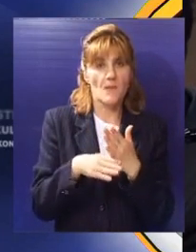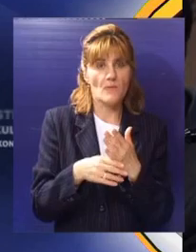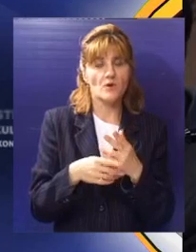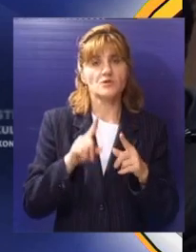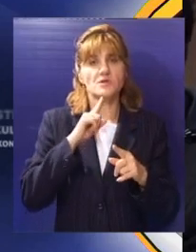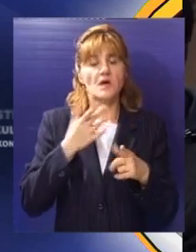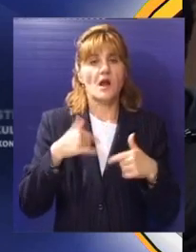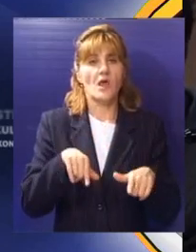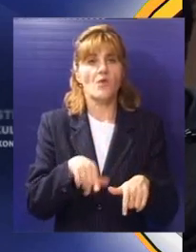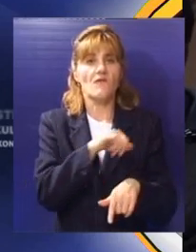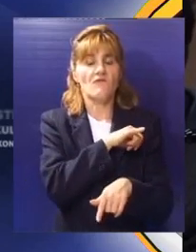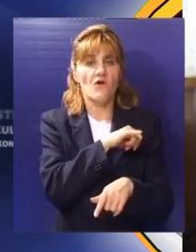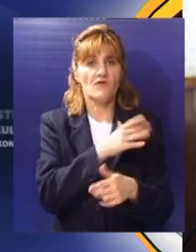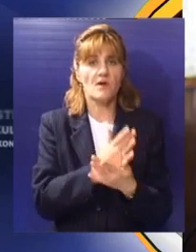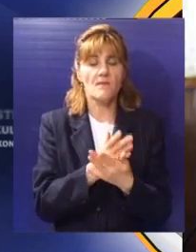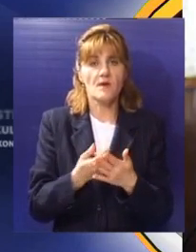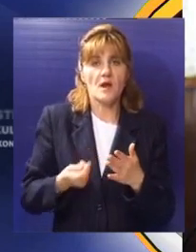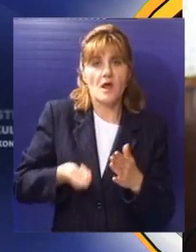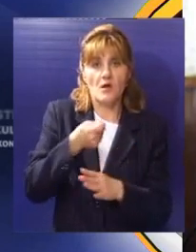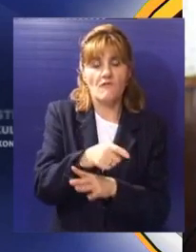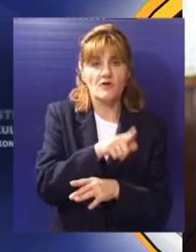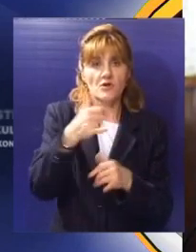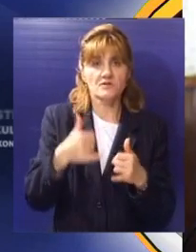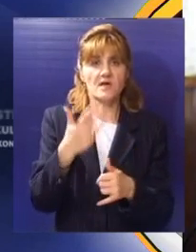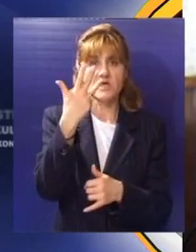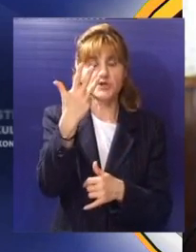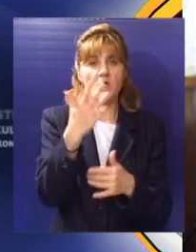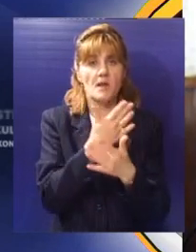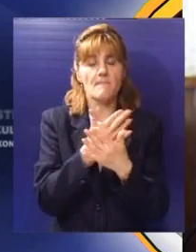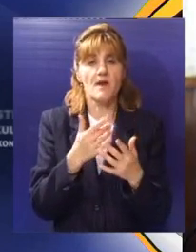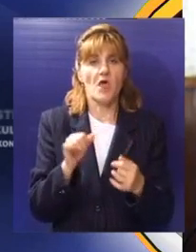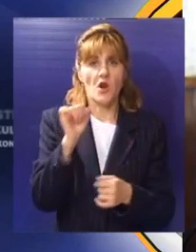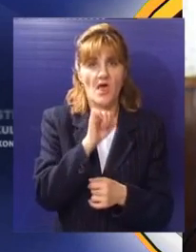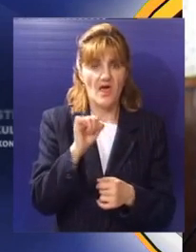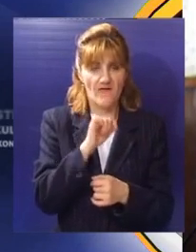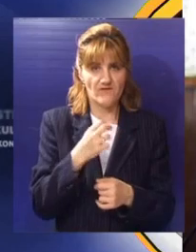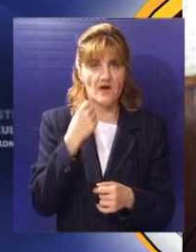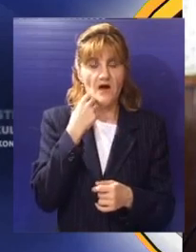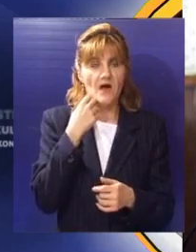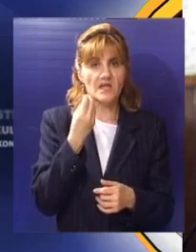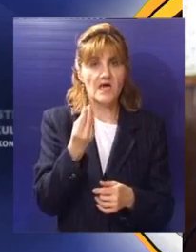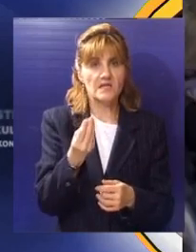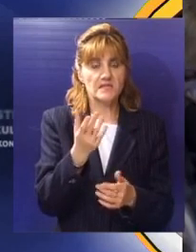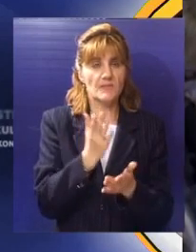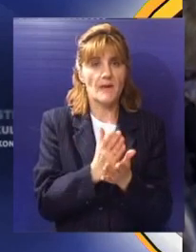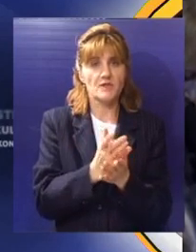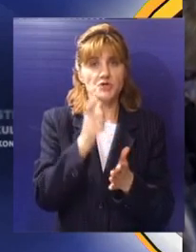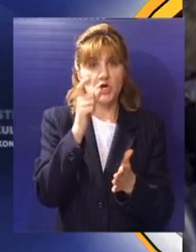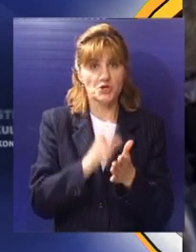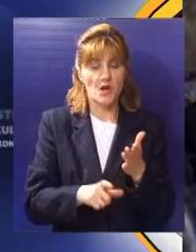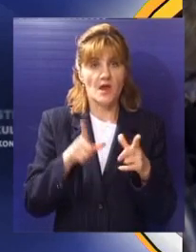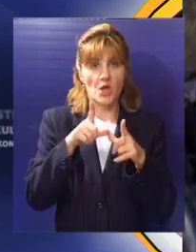unije. Do sada je u Vojvodinu na ovaj način investirano oko 4 miliona evra. Kada Srbija postane zemlja kandidat za članstvo u Uniji, na